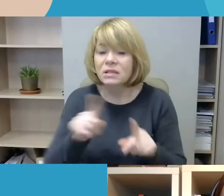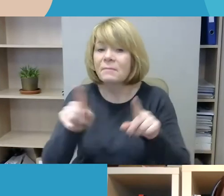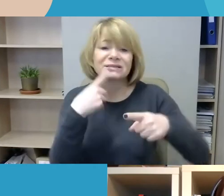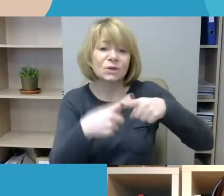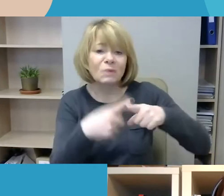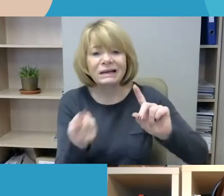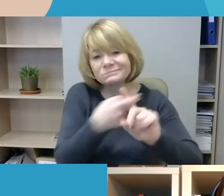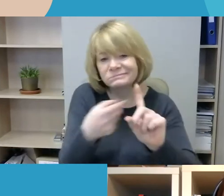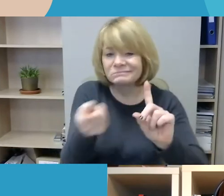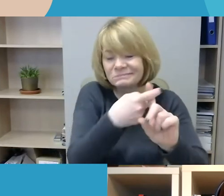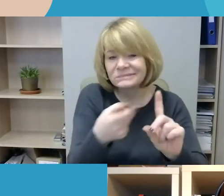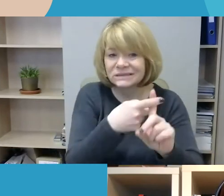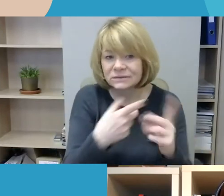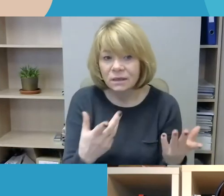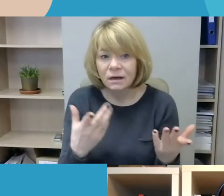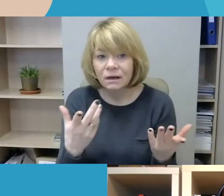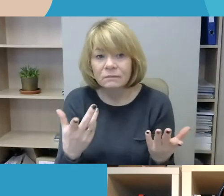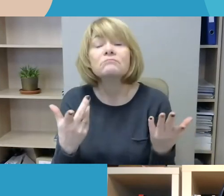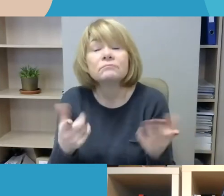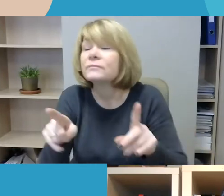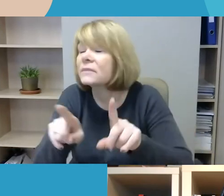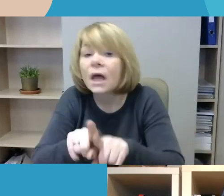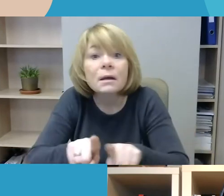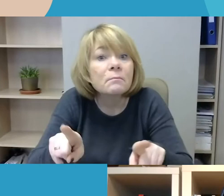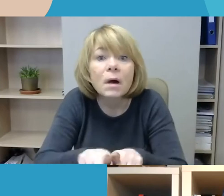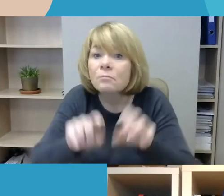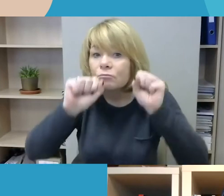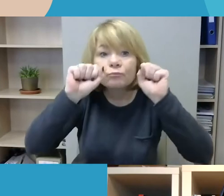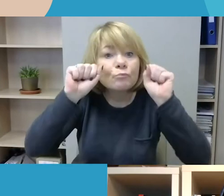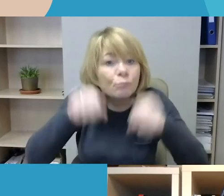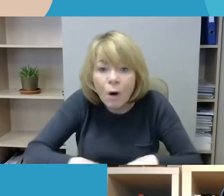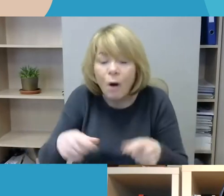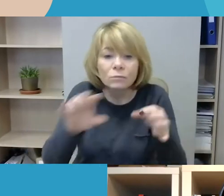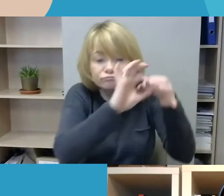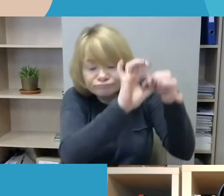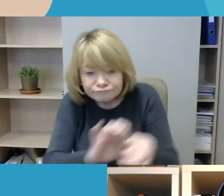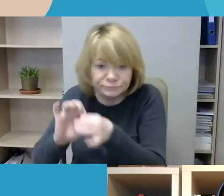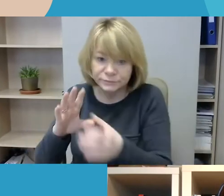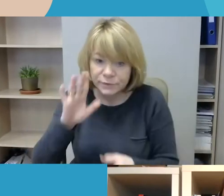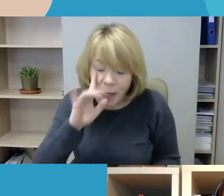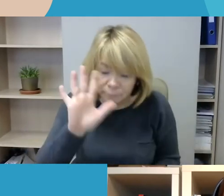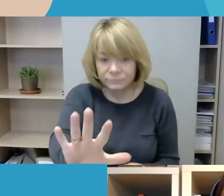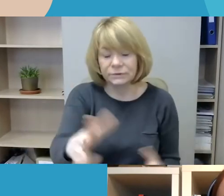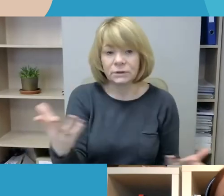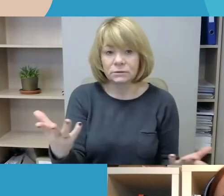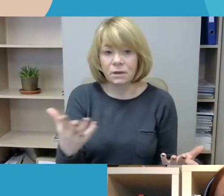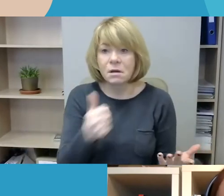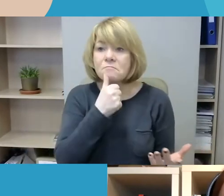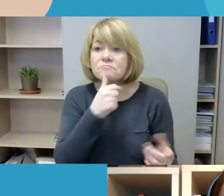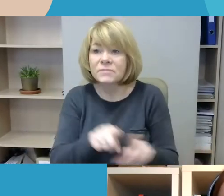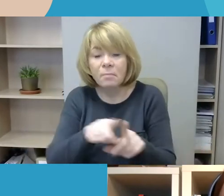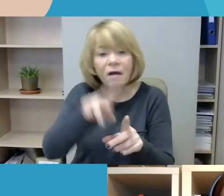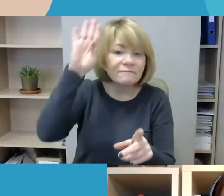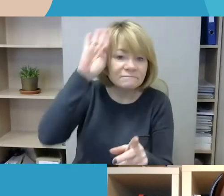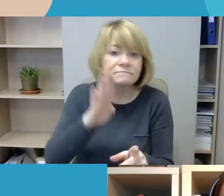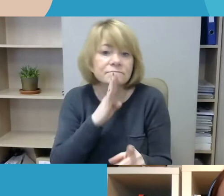nusikaltimai, jie galėtų taipogi būti laikomi neapykantos nusikaltimais. Ir, pavyzdžiui, dėl lyties mes visai beveik